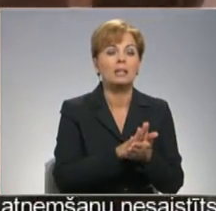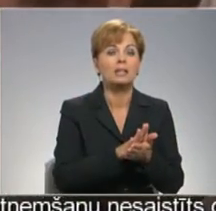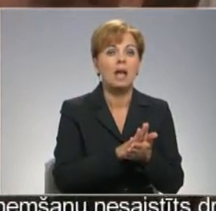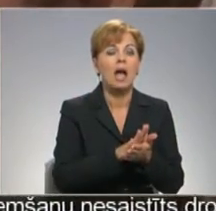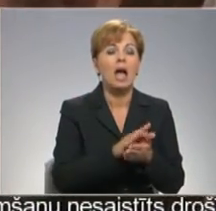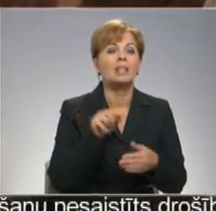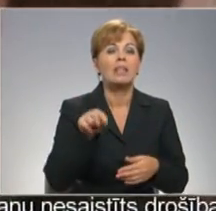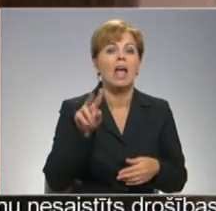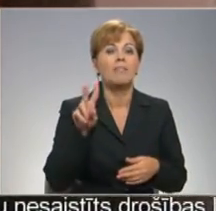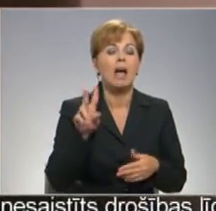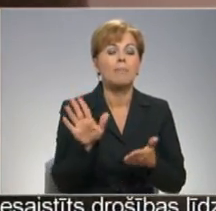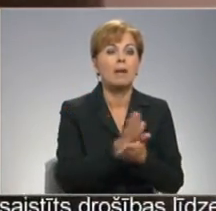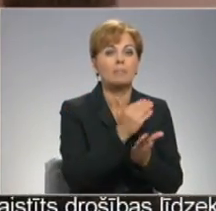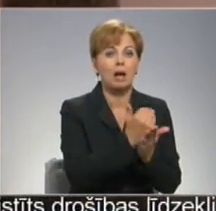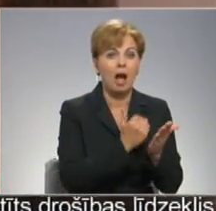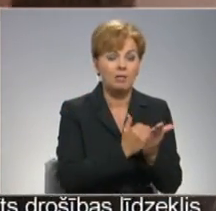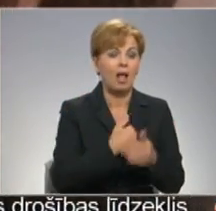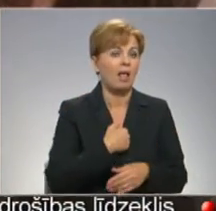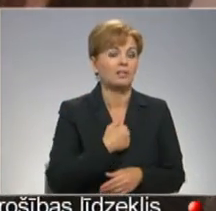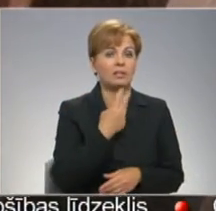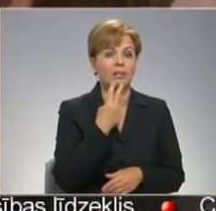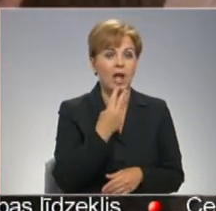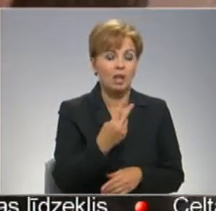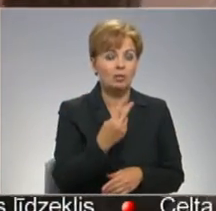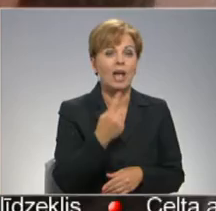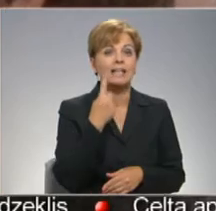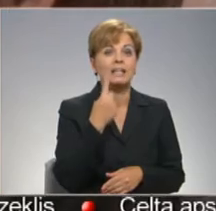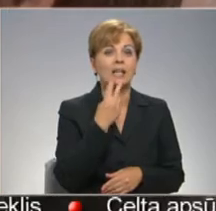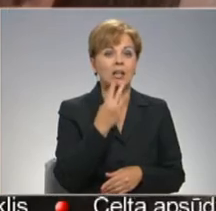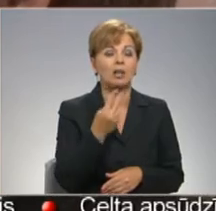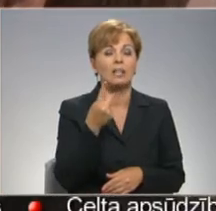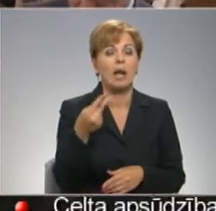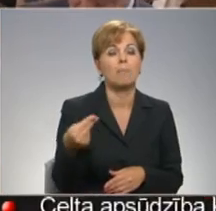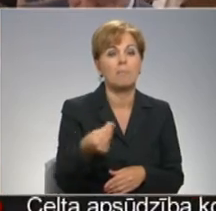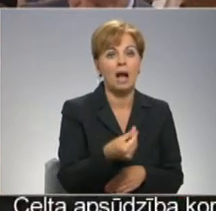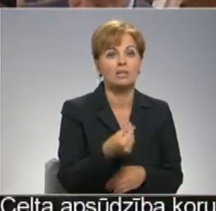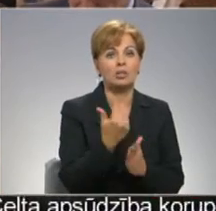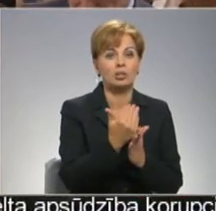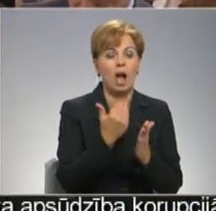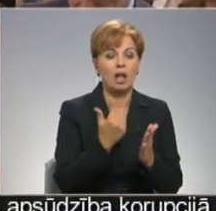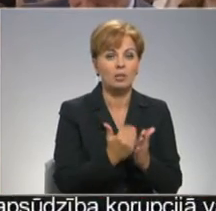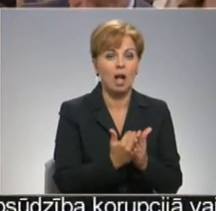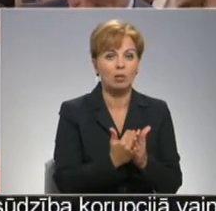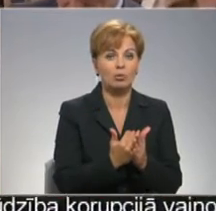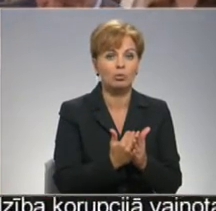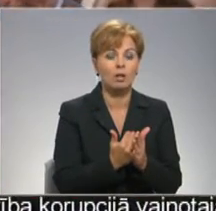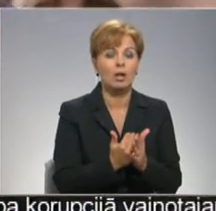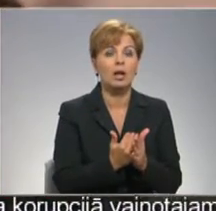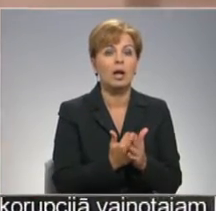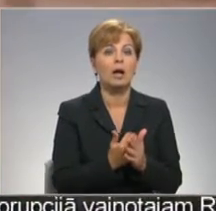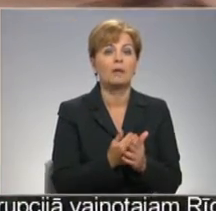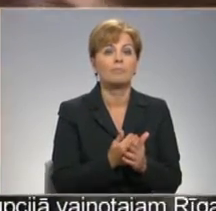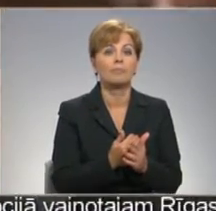bija jābūt redzamiem, es viņus neredzēju. Es redzēju maksas kanālus. No kāda antena jūs skatāties? Es skatos